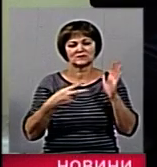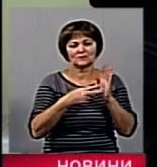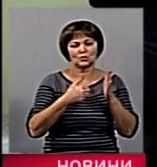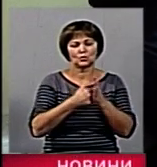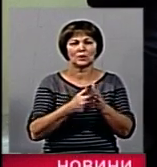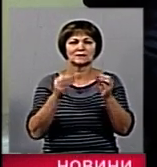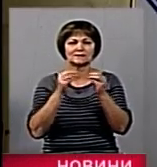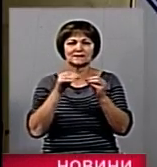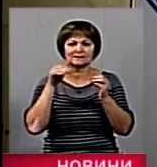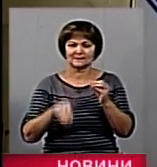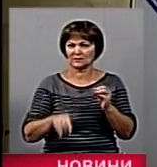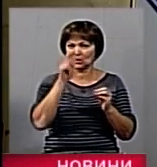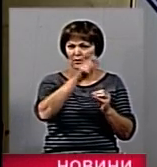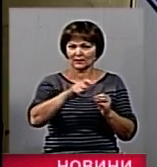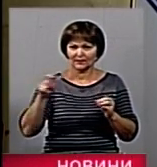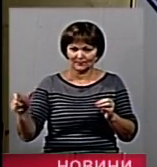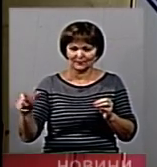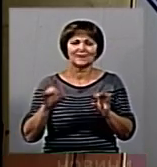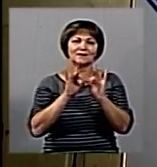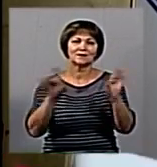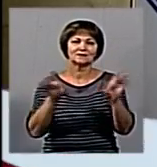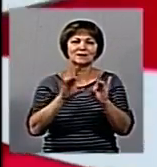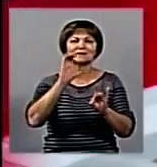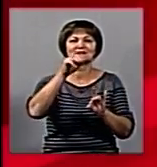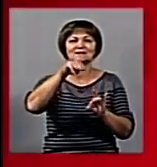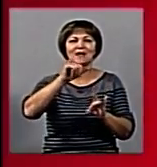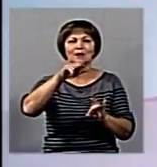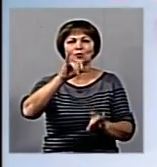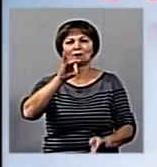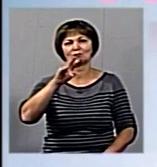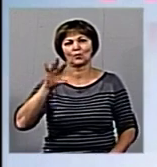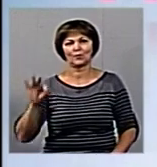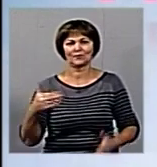10 тисяч громадян. Ольга Степоренко, Ігор Грач, новини Житомирщини.